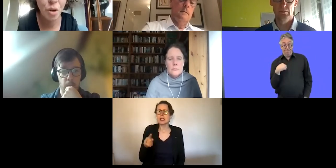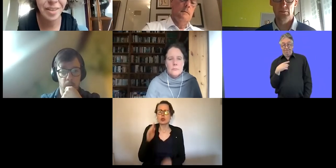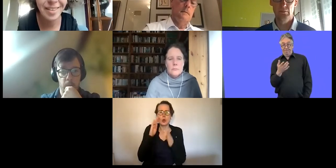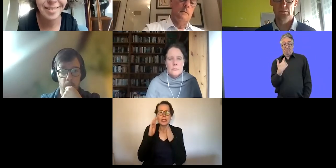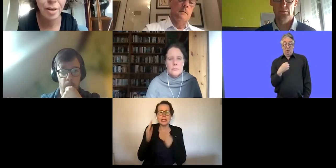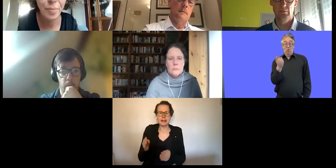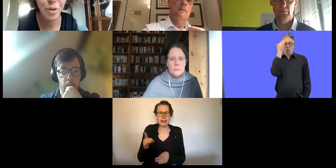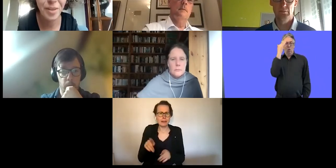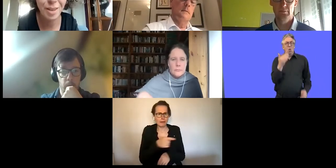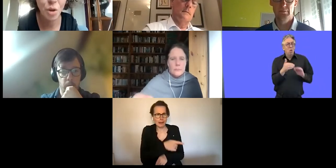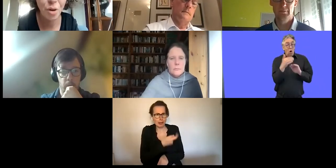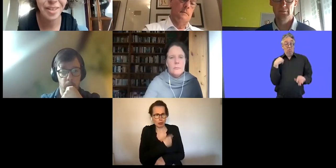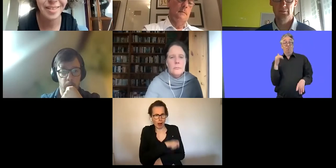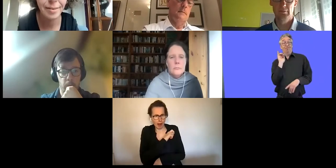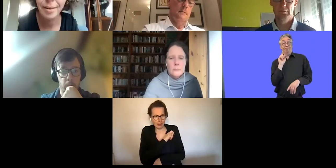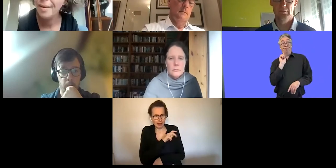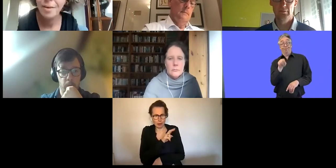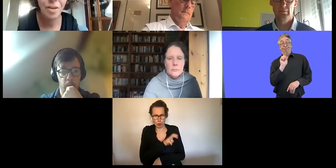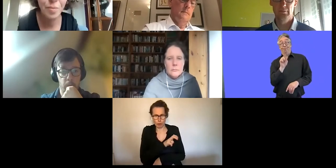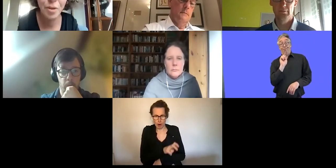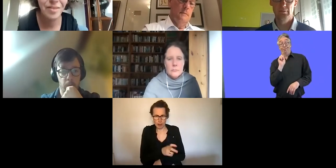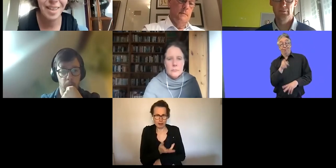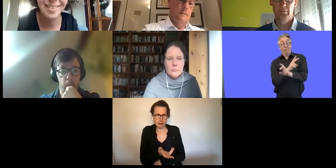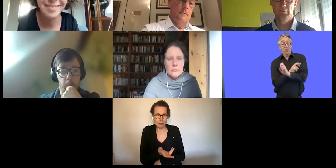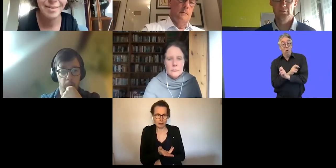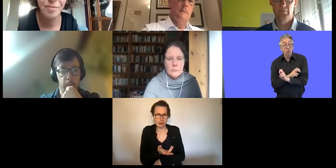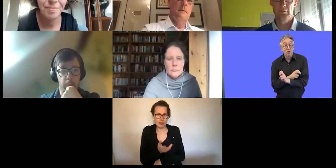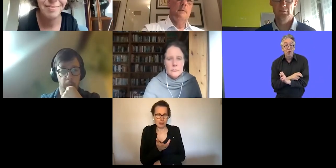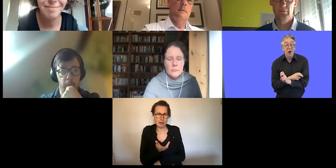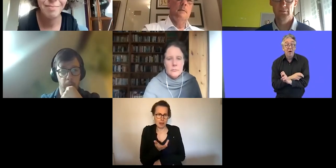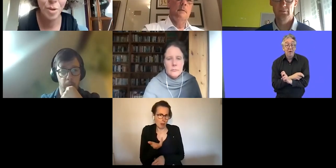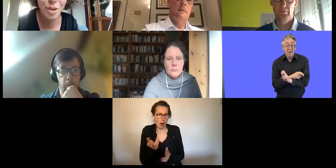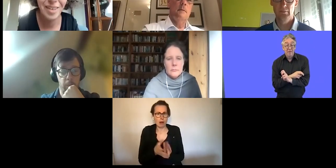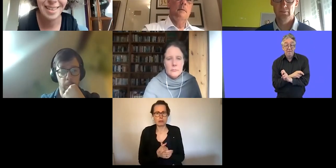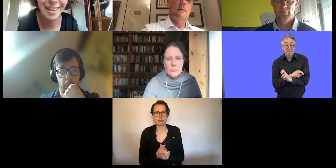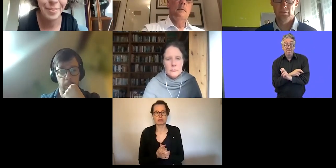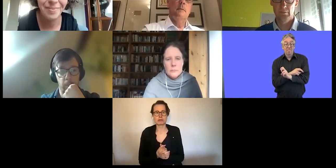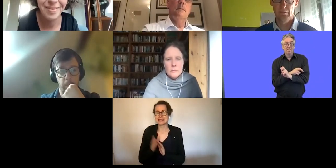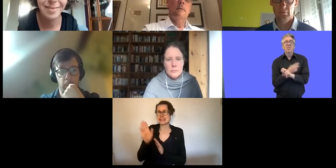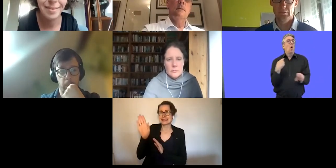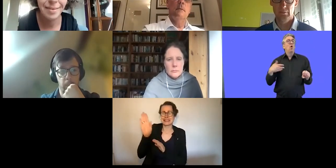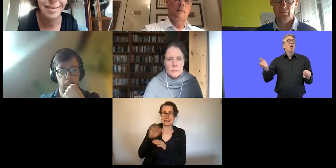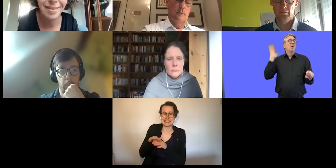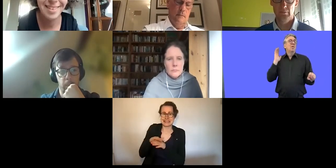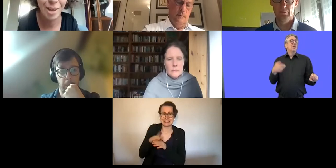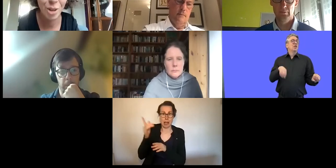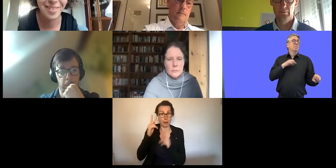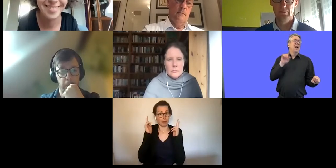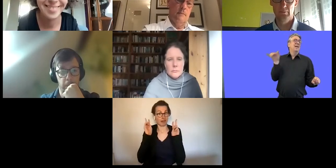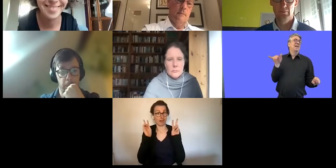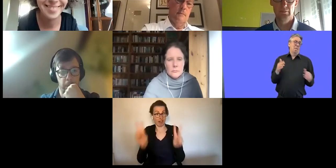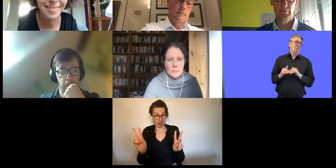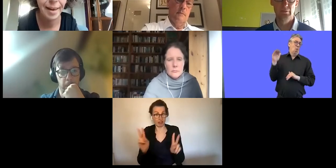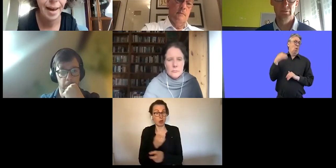Spanien und in der Schweiz, aber ich bin ein Fan von Österreich. Sehr